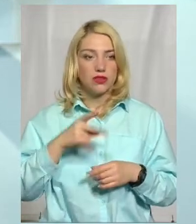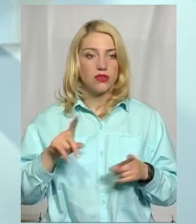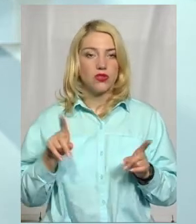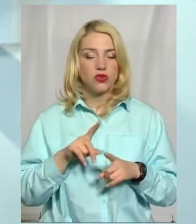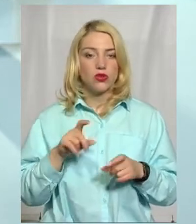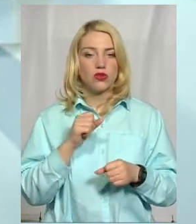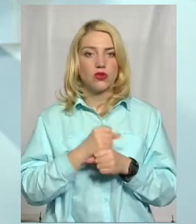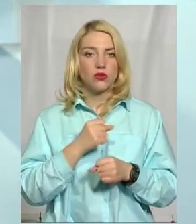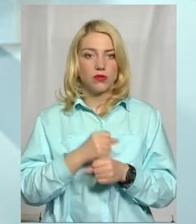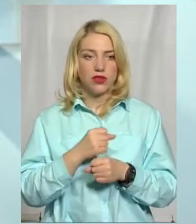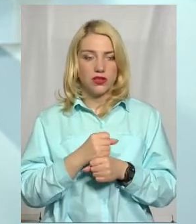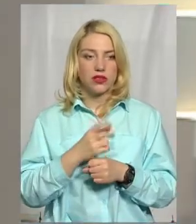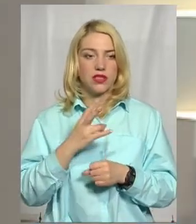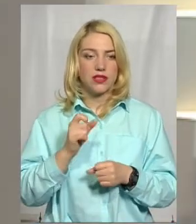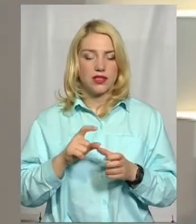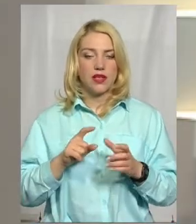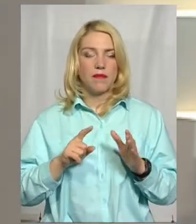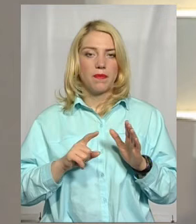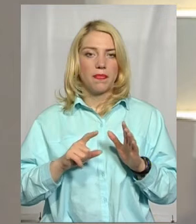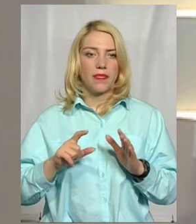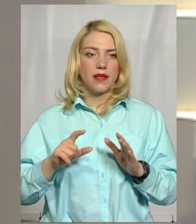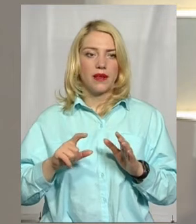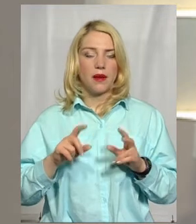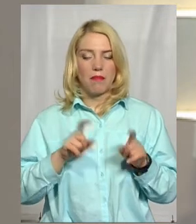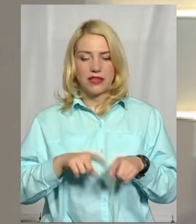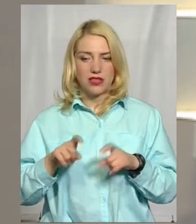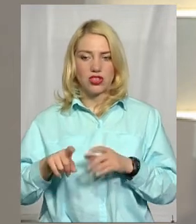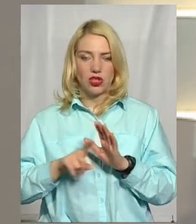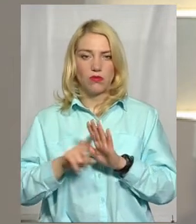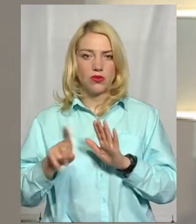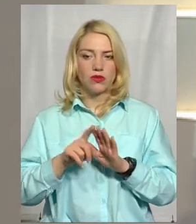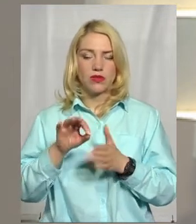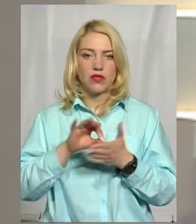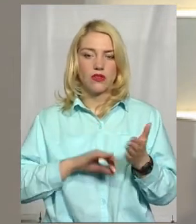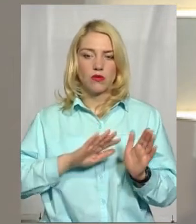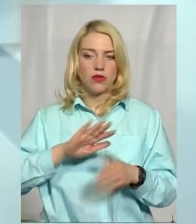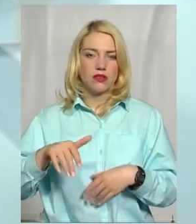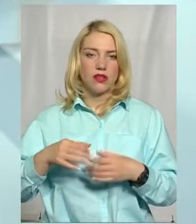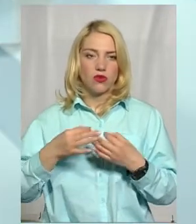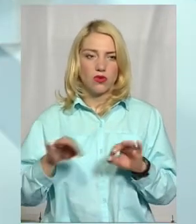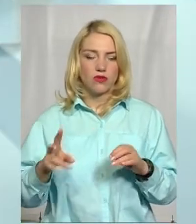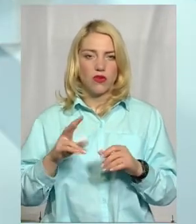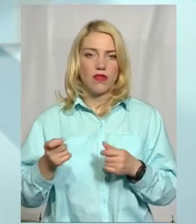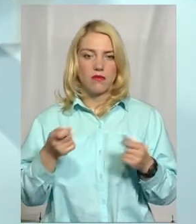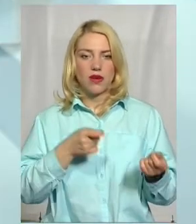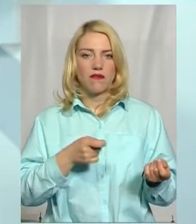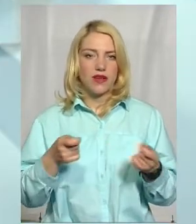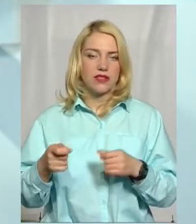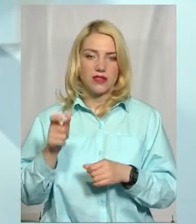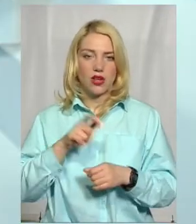робилося з пасажиропотоком одразу після дозволу на перевезення. Людей